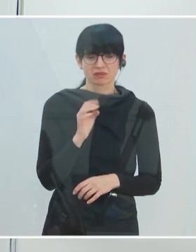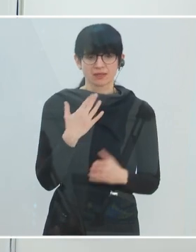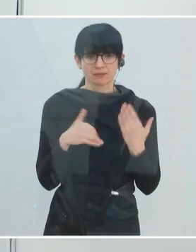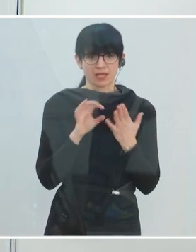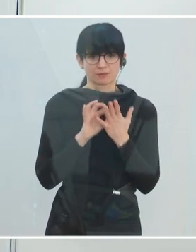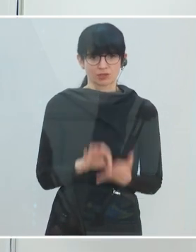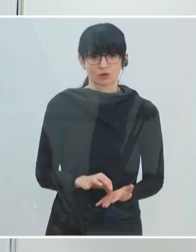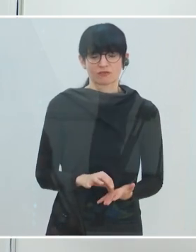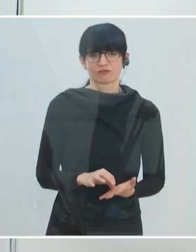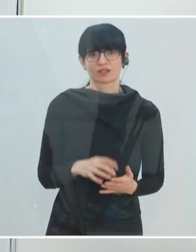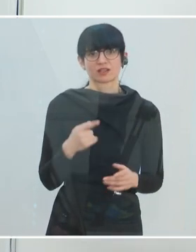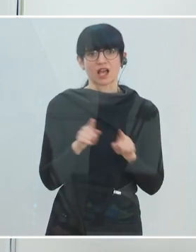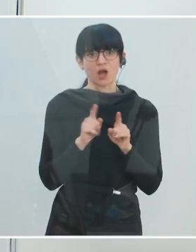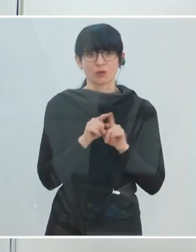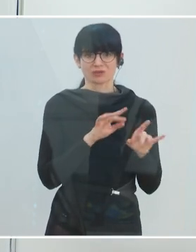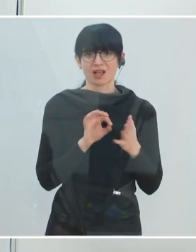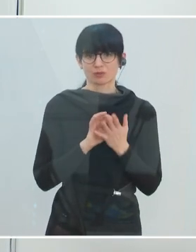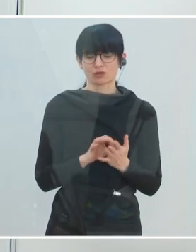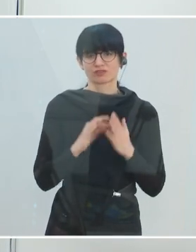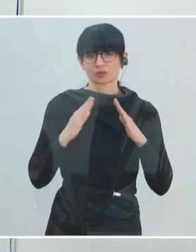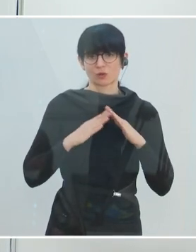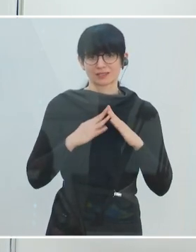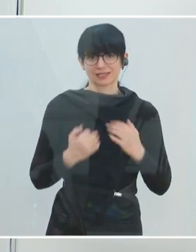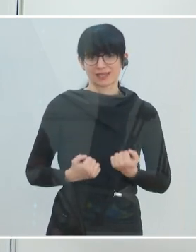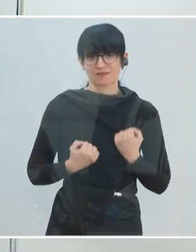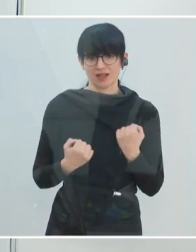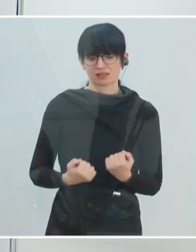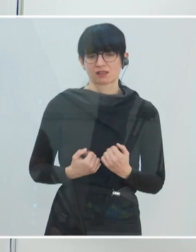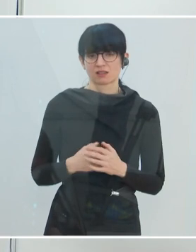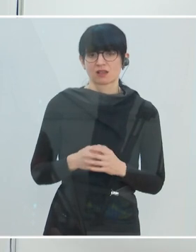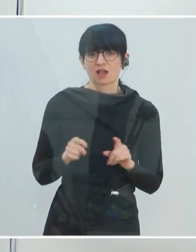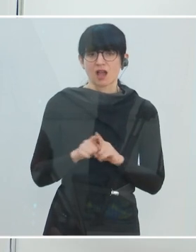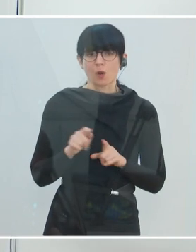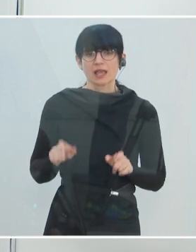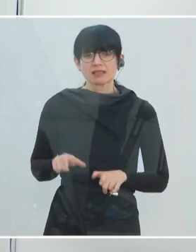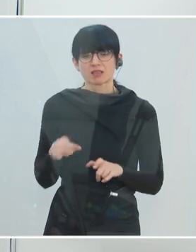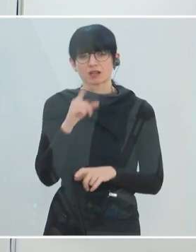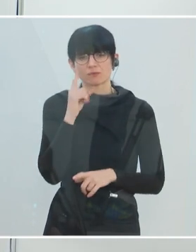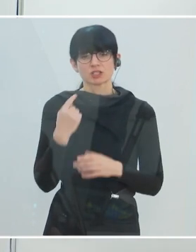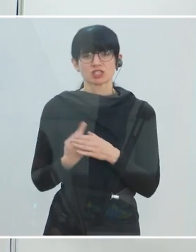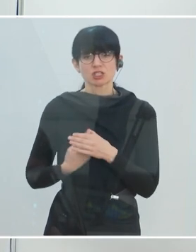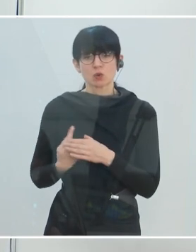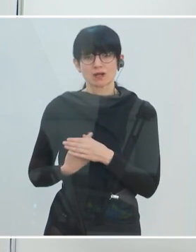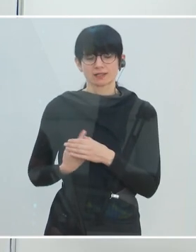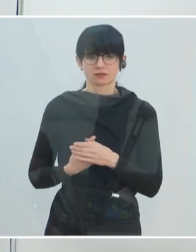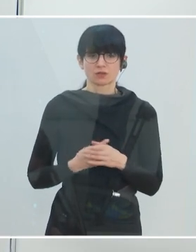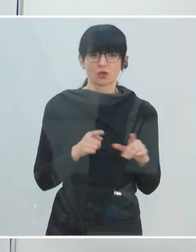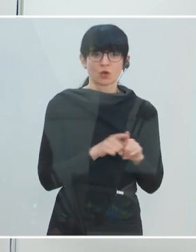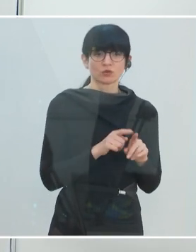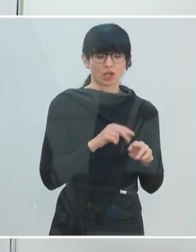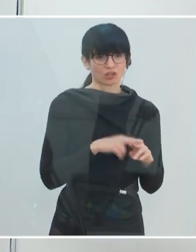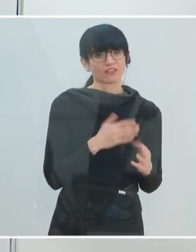Berufen leben, die mehr häuslicher Gewalt ausgesetzt sind. Es sind isolierte, ältere Menschen. Und es sind Menschen mit psychischen